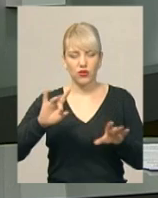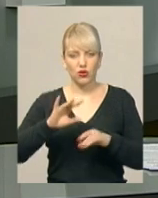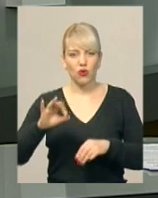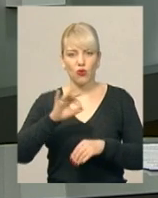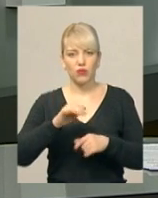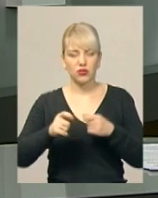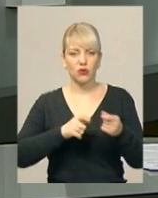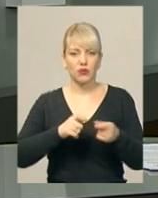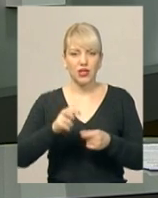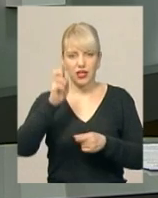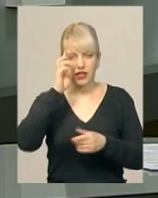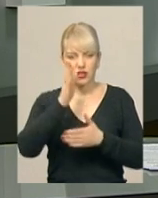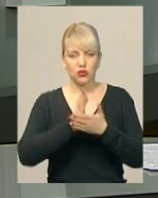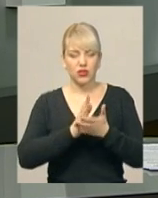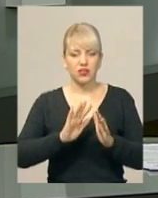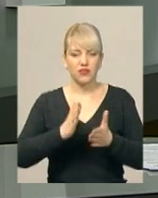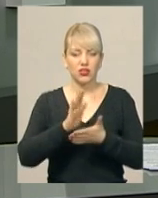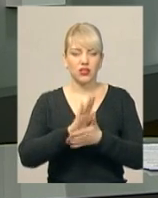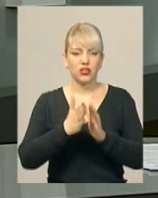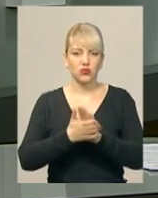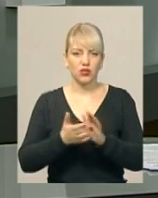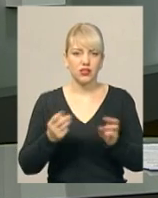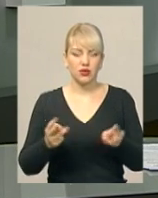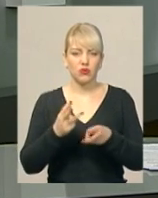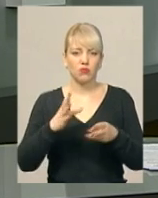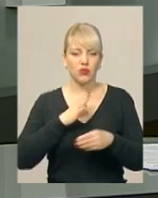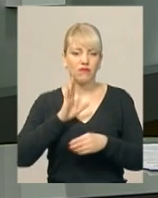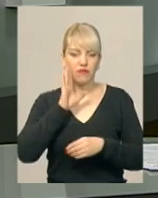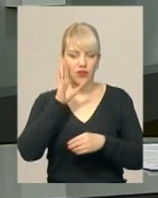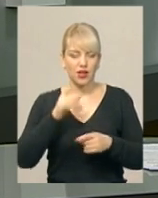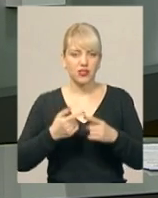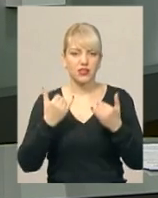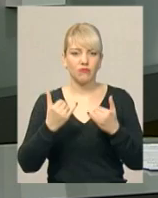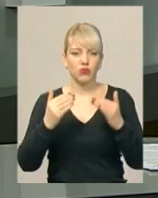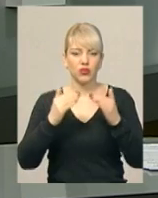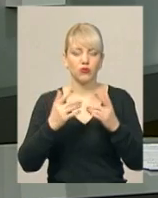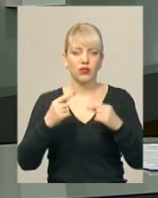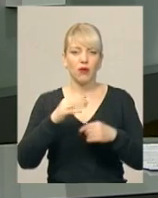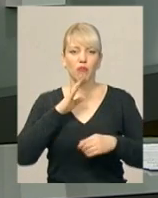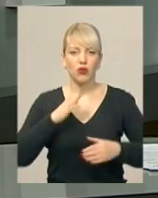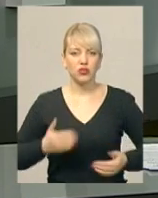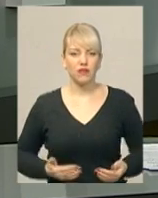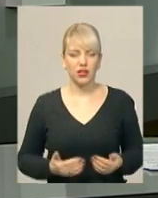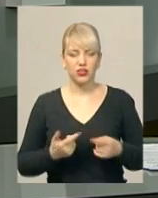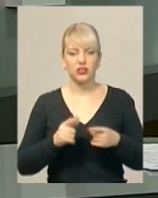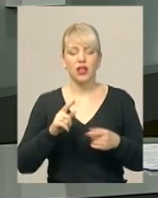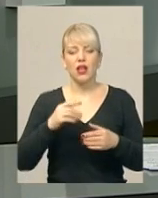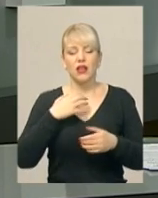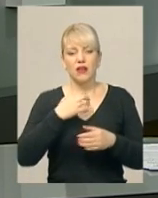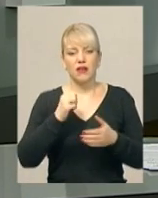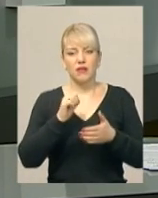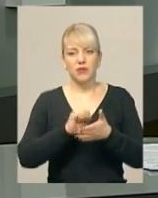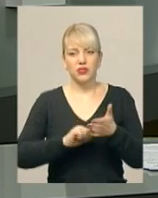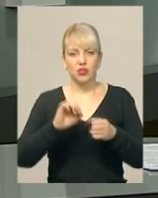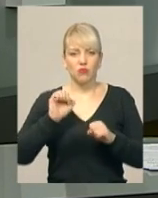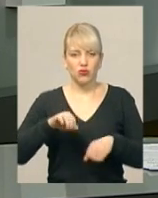держслужби з надзвичайних ситуацій. Пожежа сталася сьогодні вранці у будинку, де проживала жінка. Основною версією загорання рятувальники